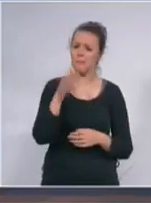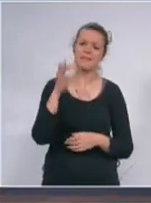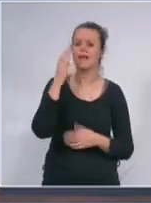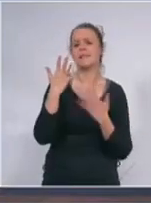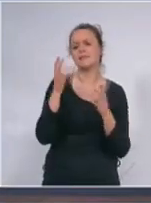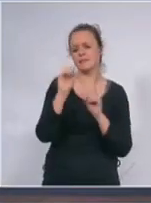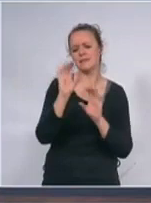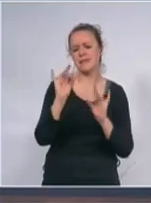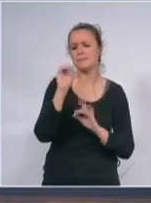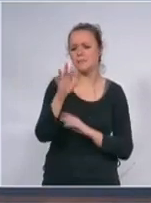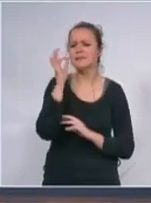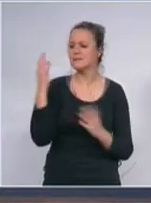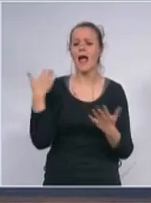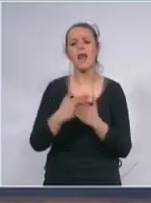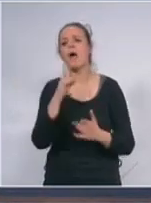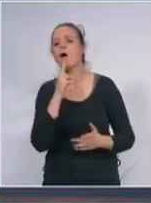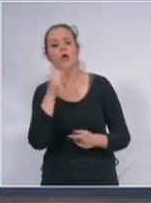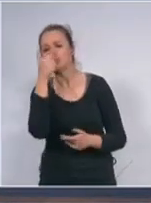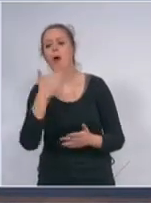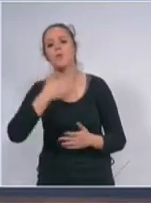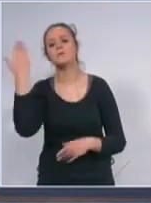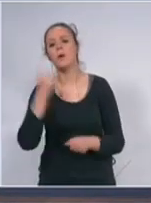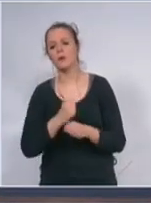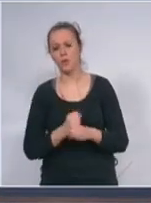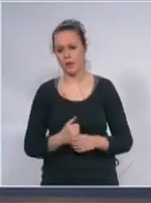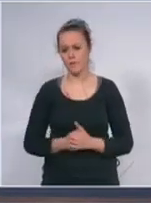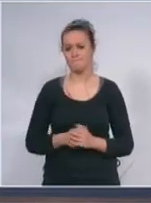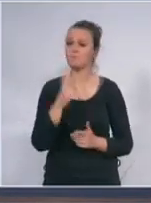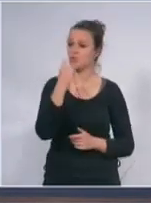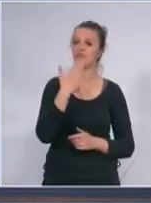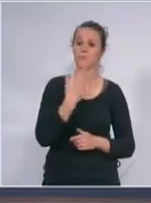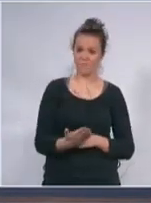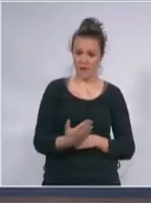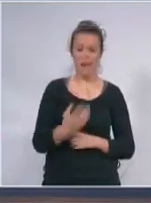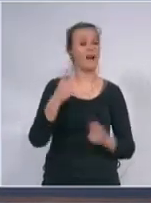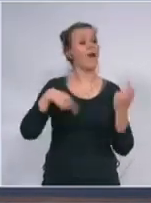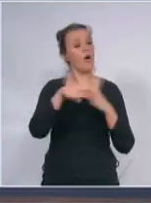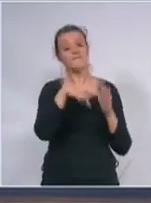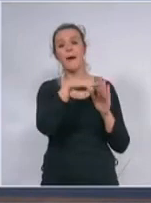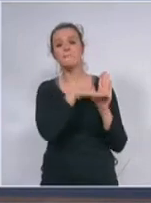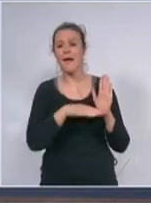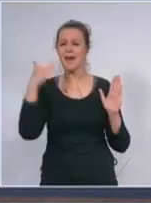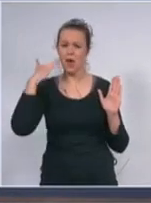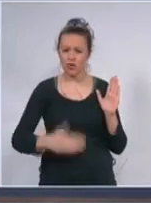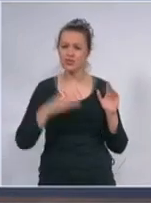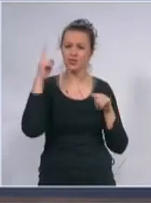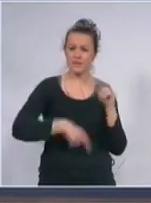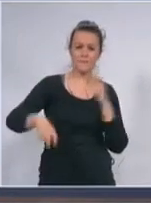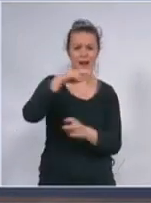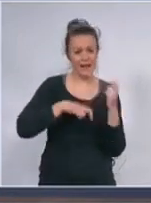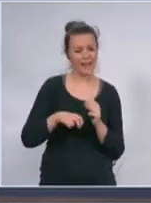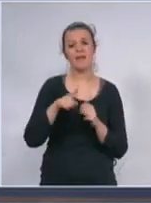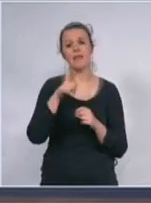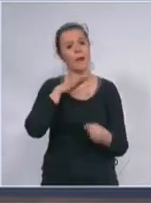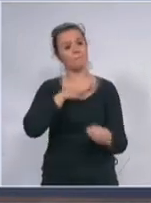još jedan put vama hvala molim ljude da razumiju da ove mere nisu uperene protiv njih već u njihovu korist